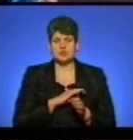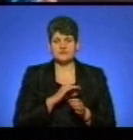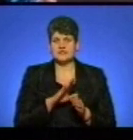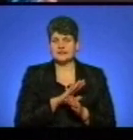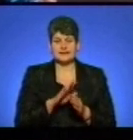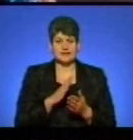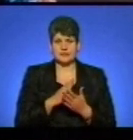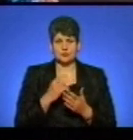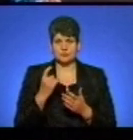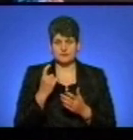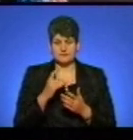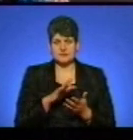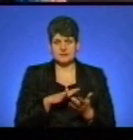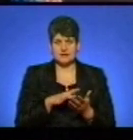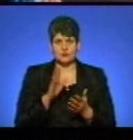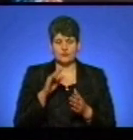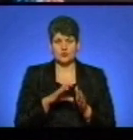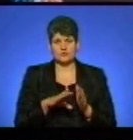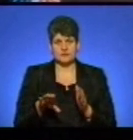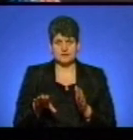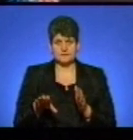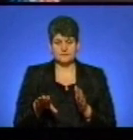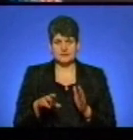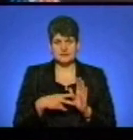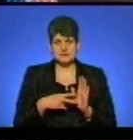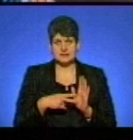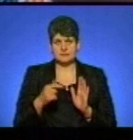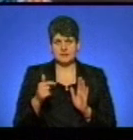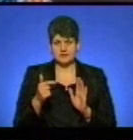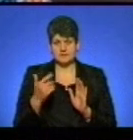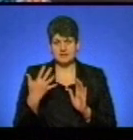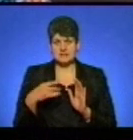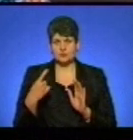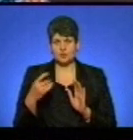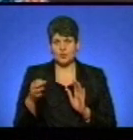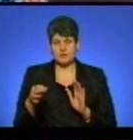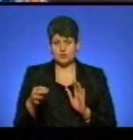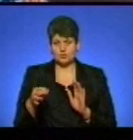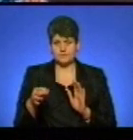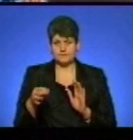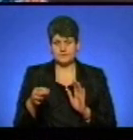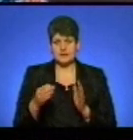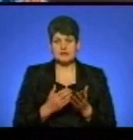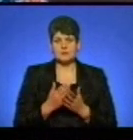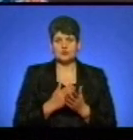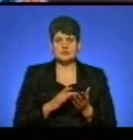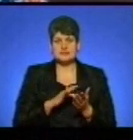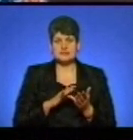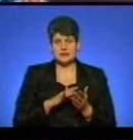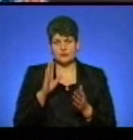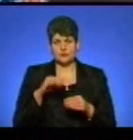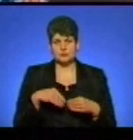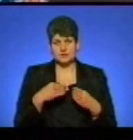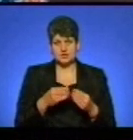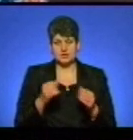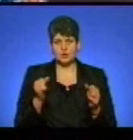суб'єктами господарювання у сфері централізованого водовідведення, 7 гривні 51 копійку, на послуг з централізованого постачання